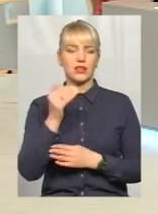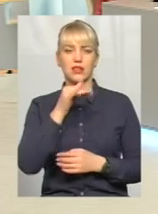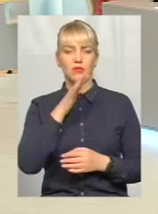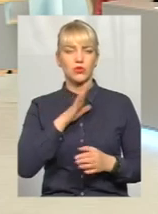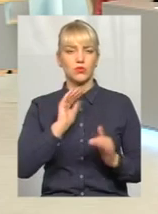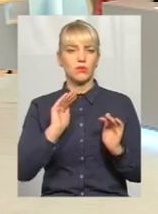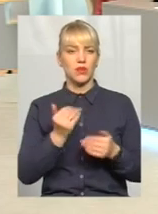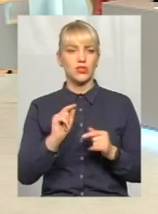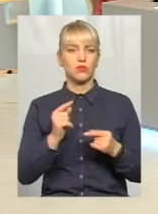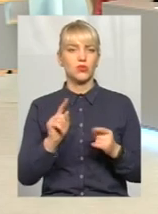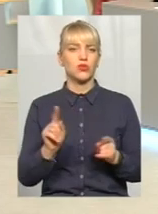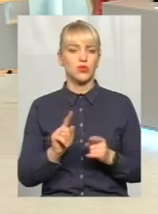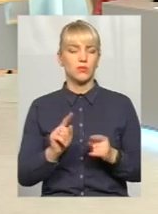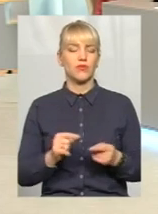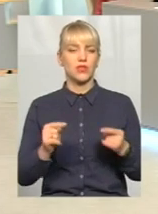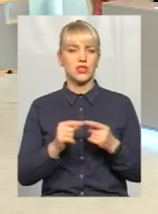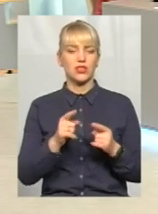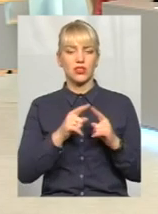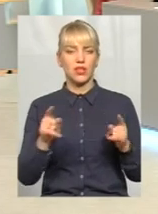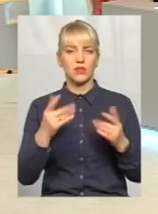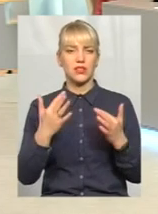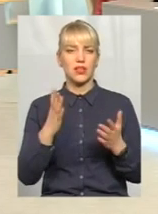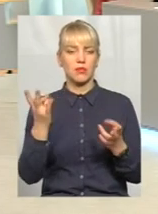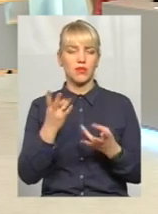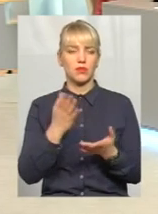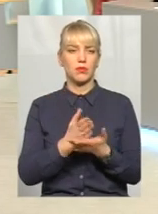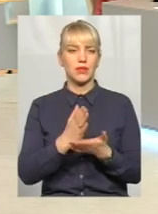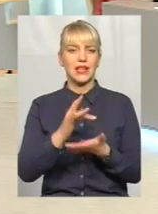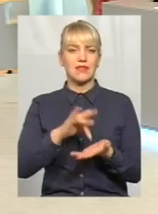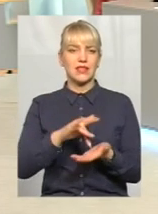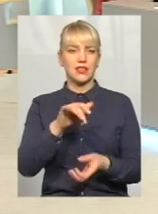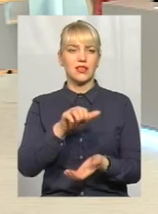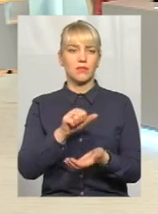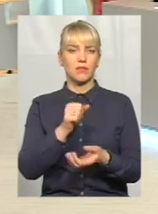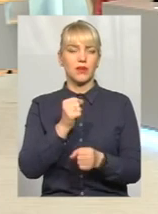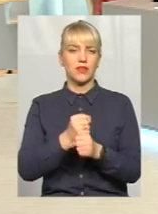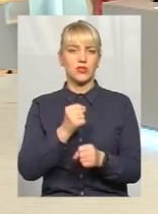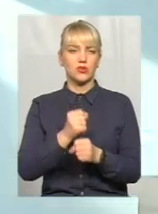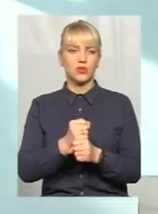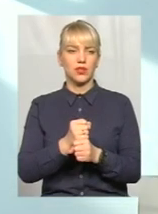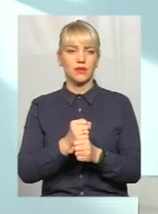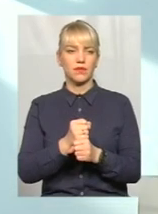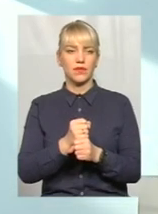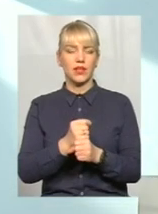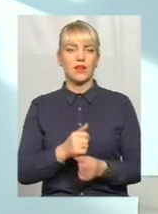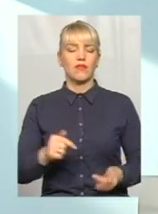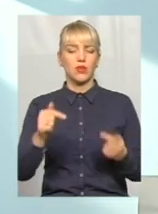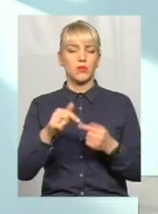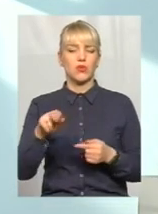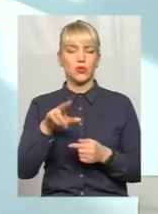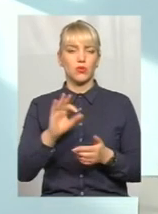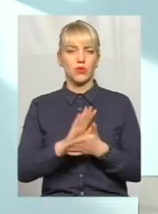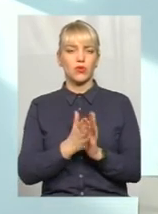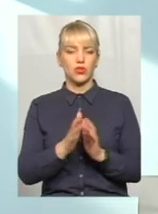менше, тому що для того, щоб визначити термін, скільки має перебувати, в центрі працює відповідно до положення комісія,